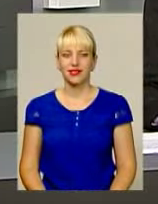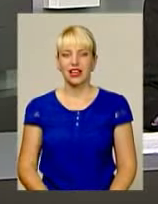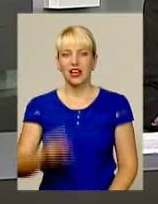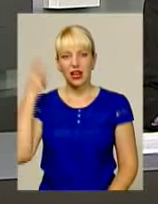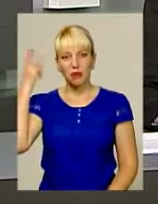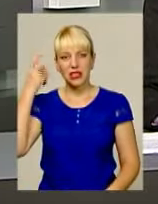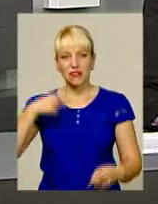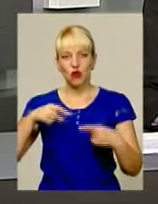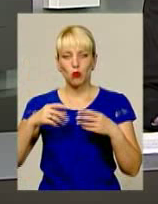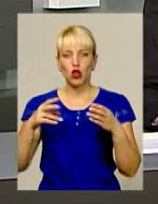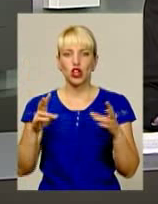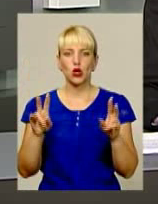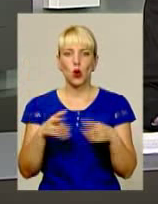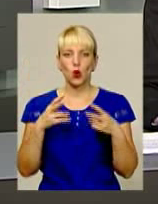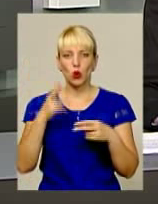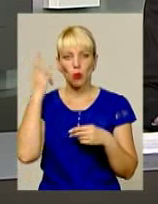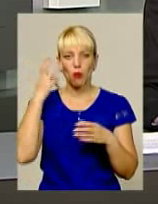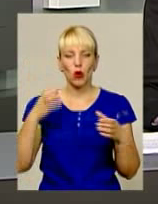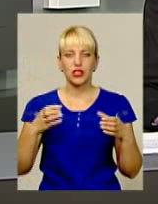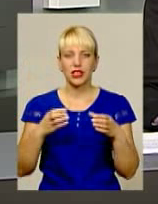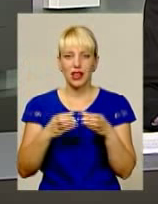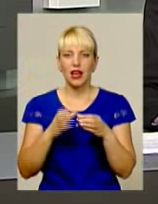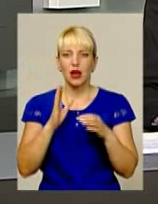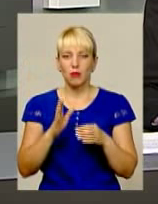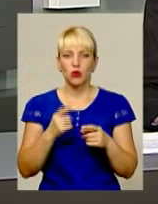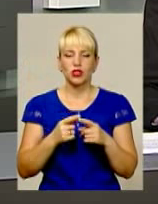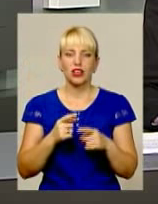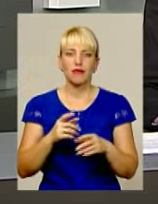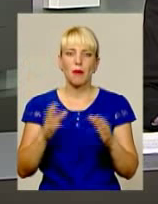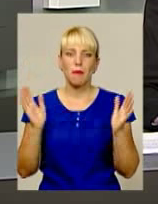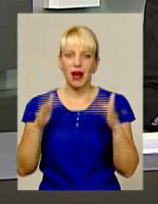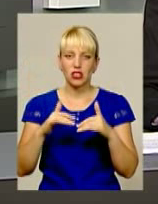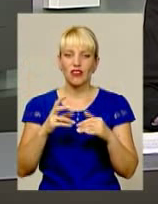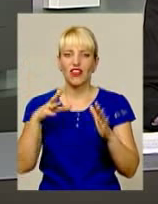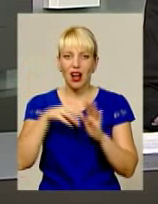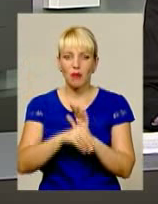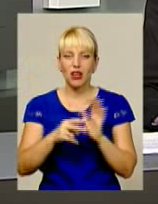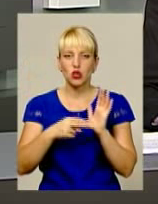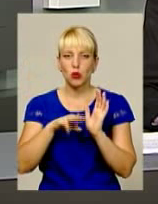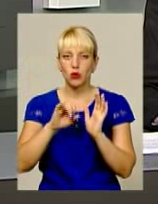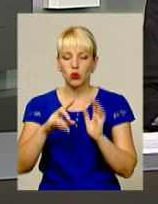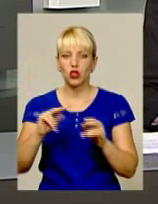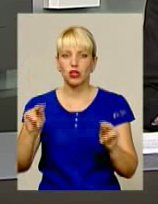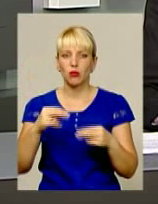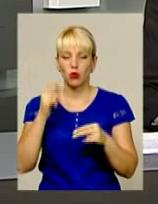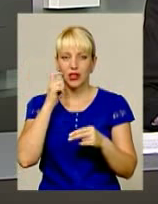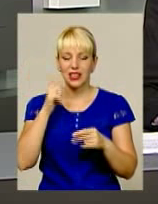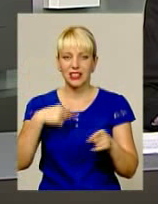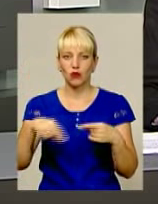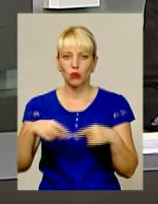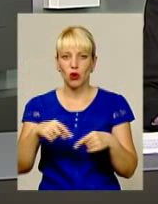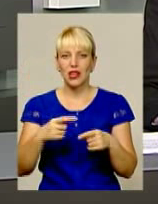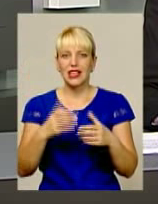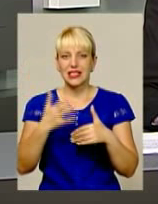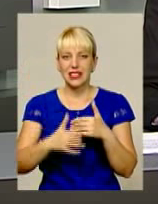Хмельницький футбольний клуб «Поділля» проведе черговий домашній матч у рамках сьомого туру Чемпіонату України з футболу. Серед команд другої ліги